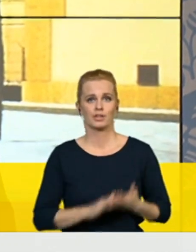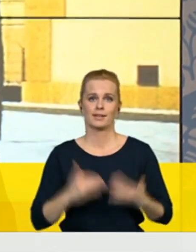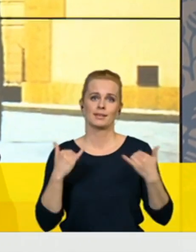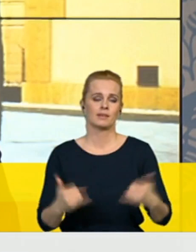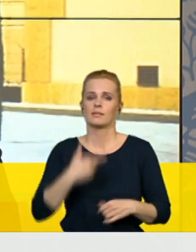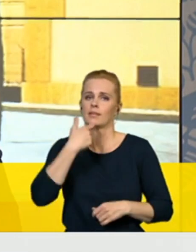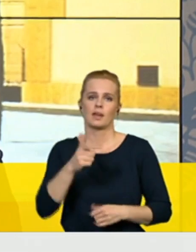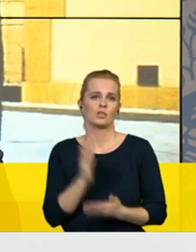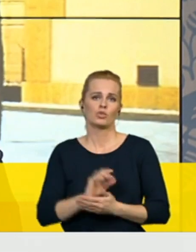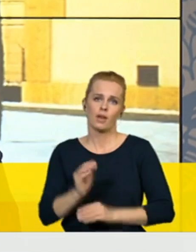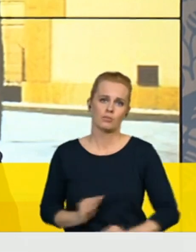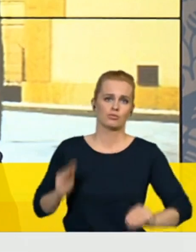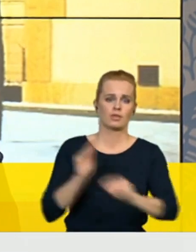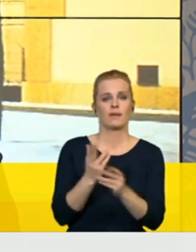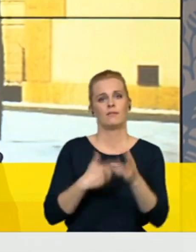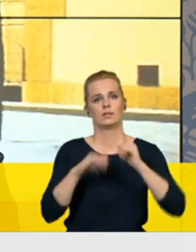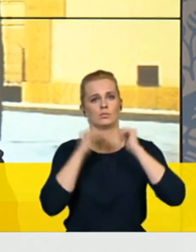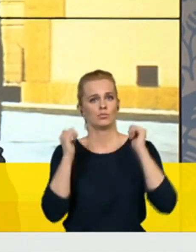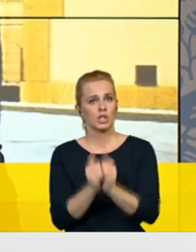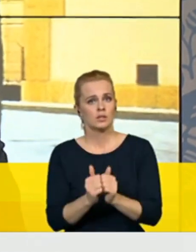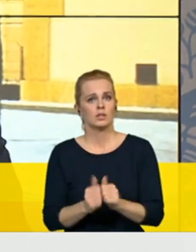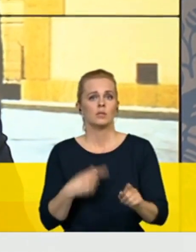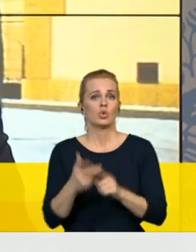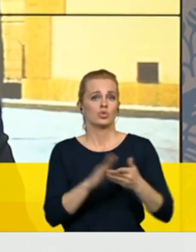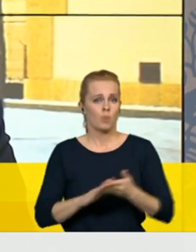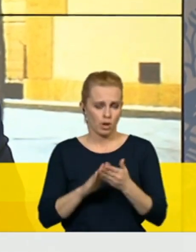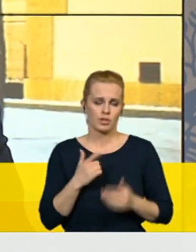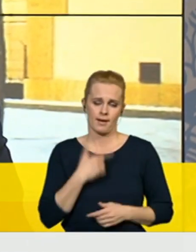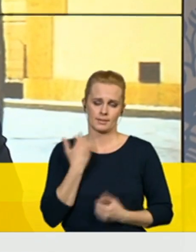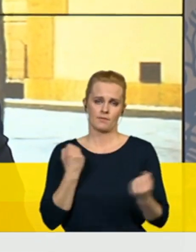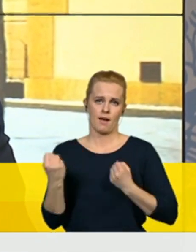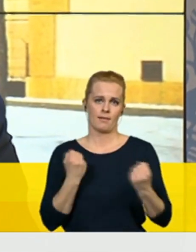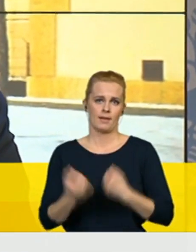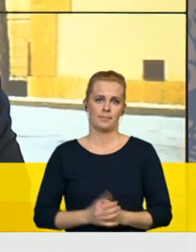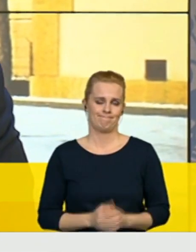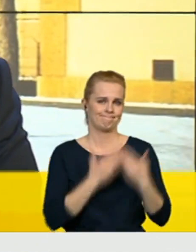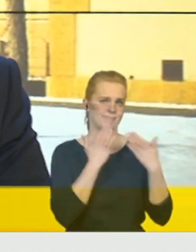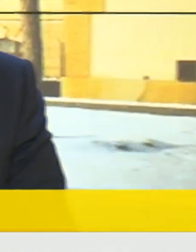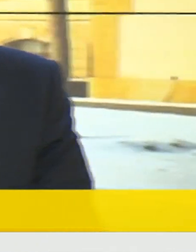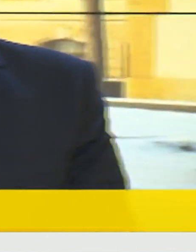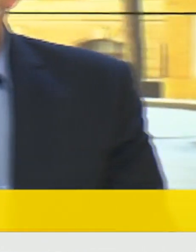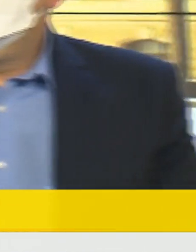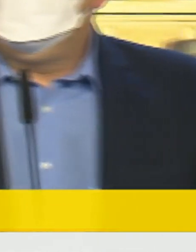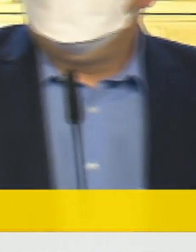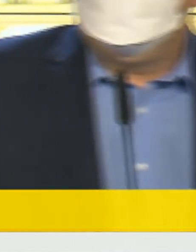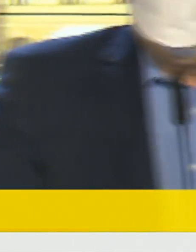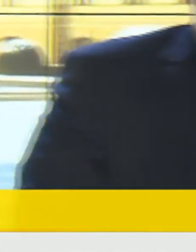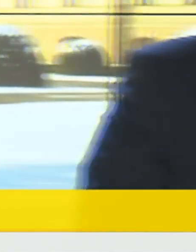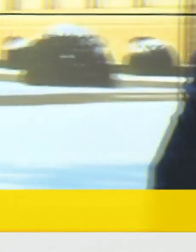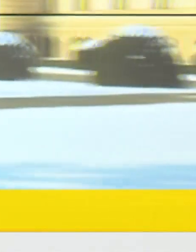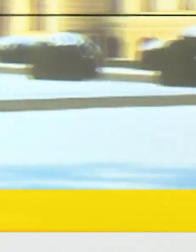zpřísňovat a za druhé, abychom to všichni společně zvládli. Děkuji. Děkuji. Minister zdravotnictví, pan Jan Blatný.